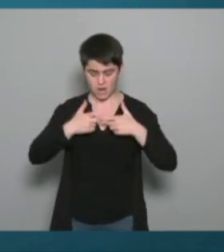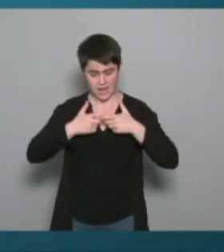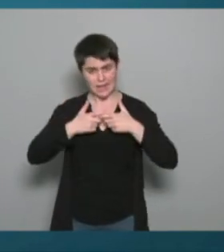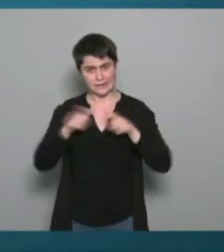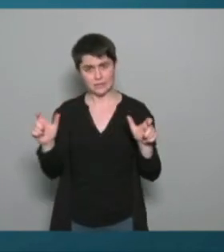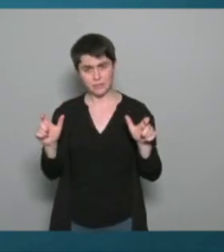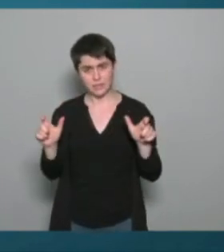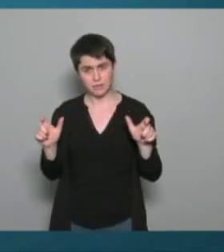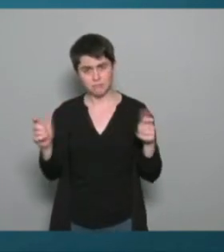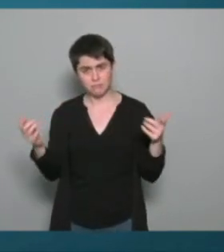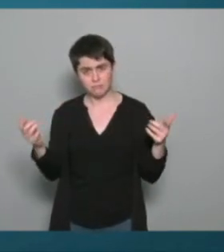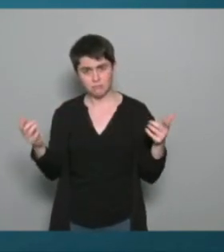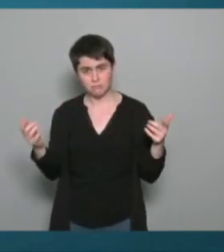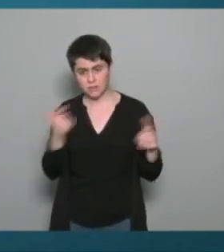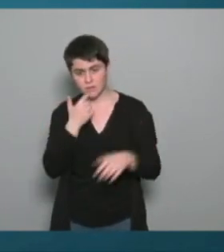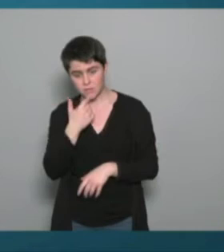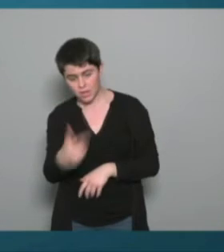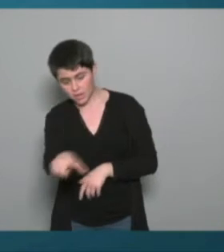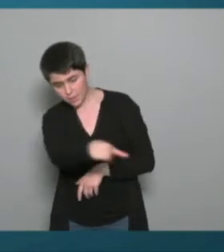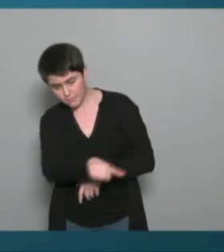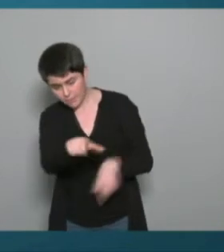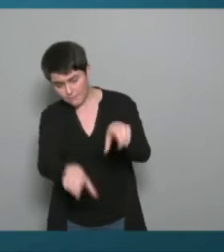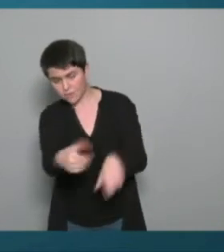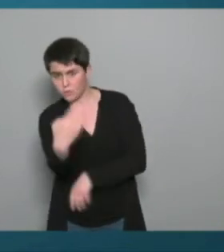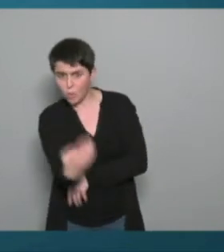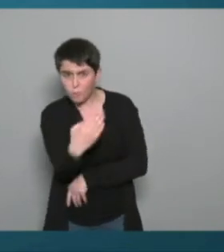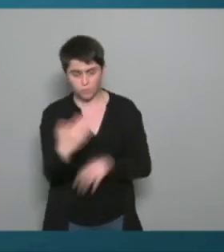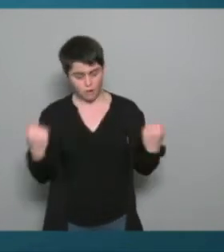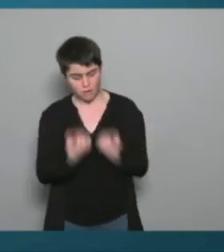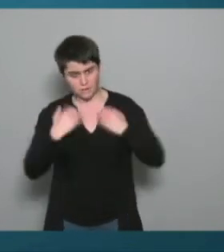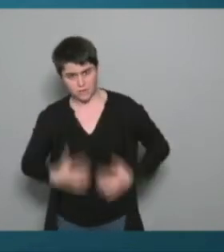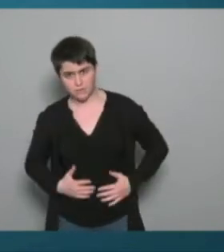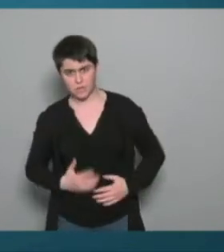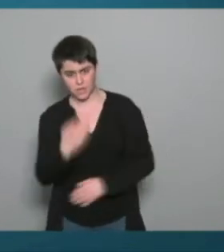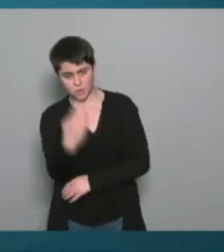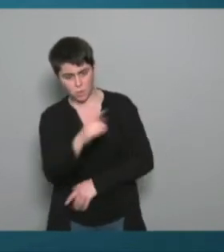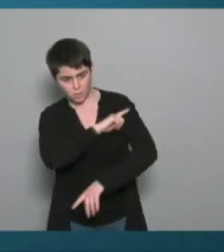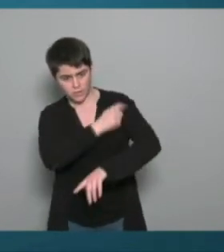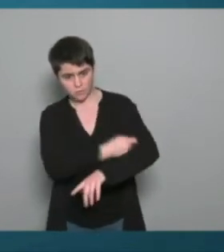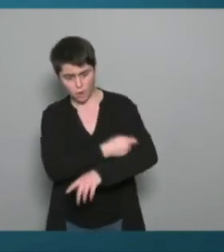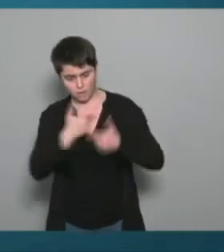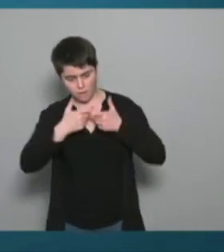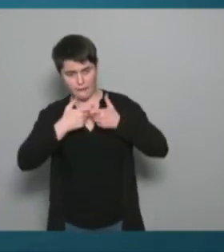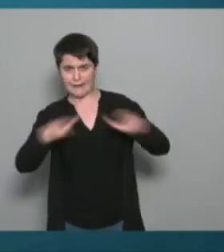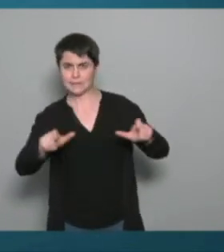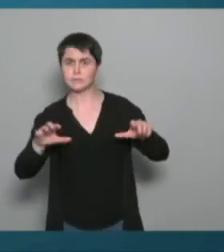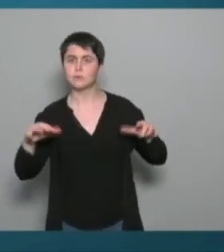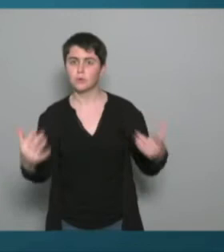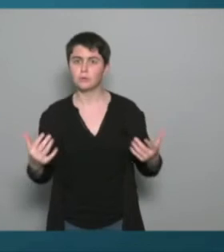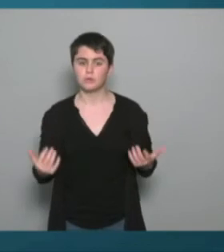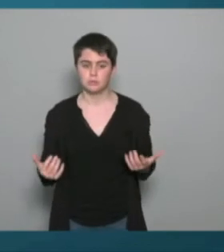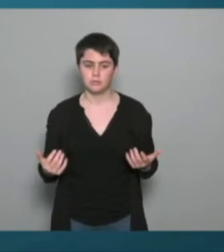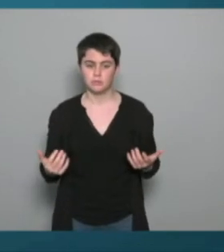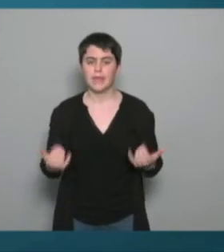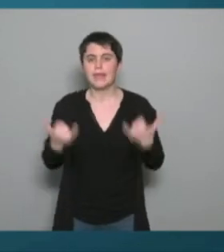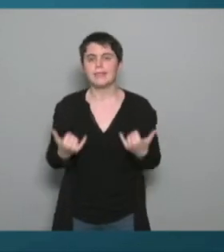l'activité physique ou au sport et finalement je trouve finalement qu'on habite un beau pays parce que